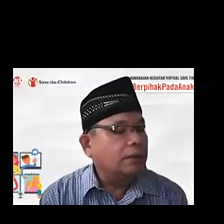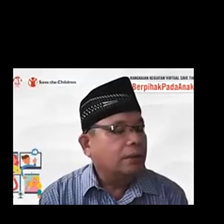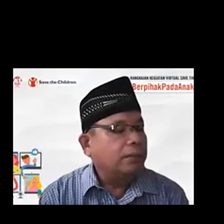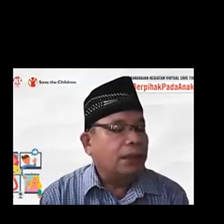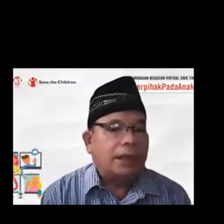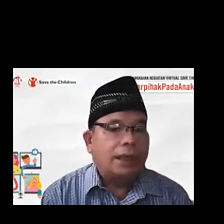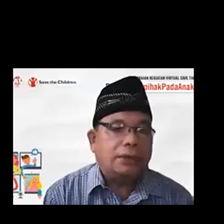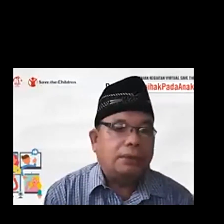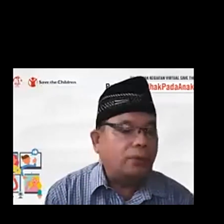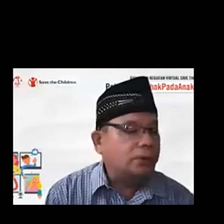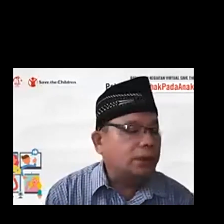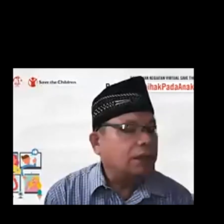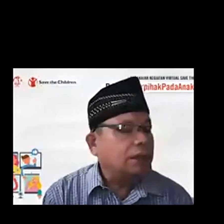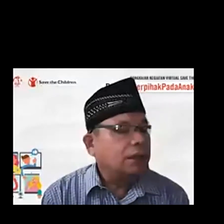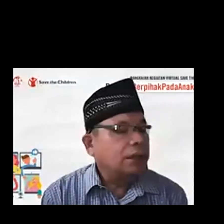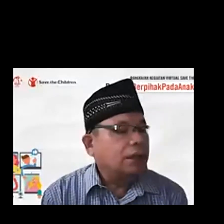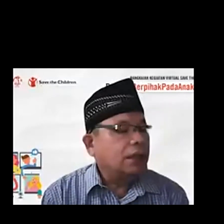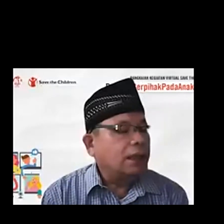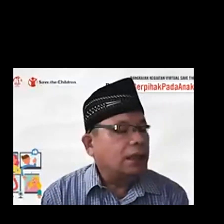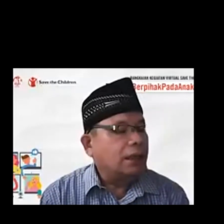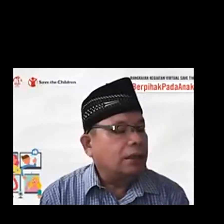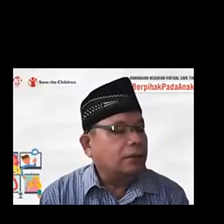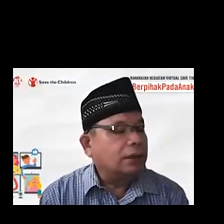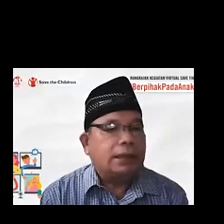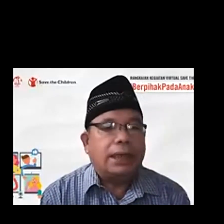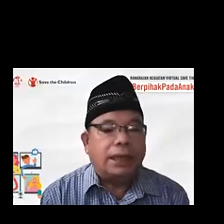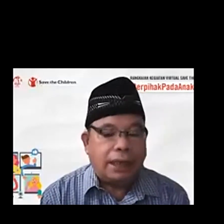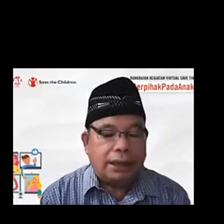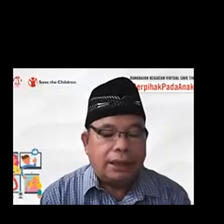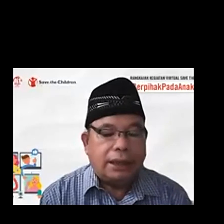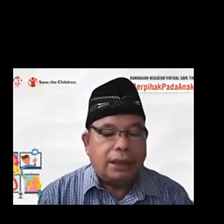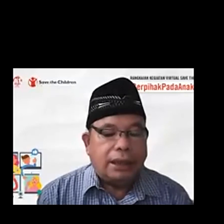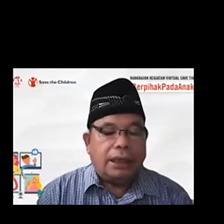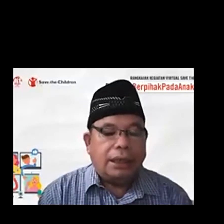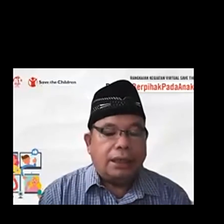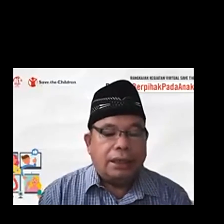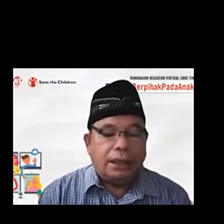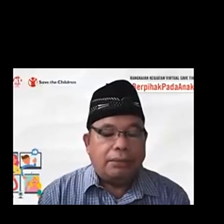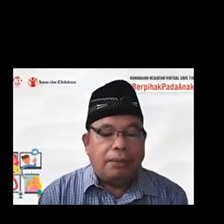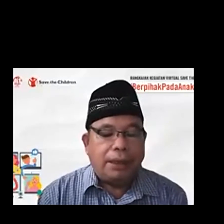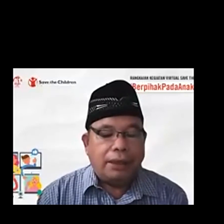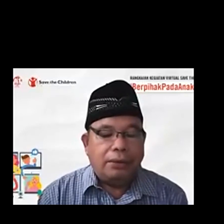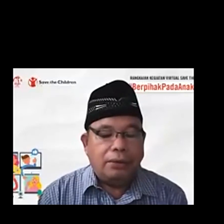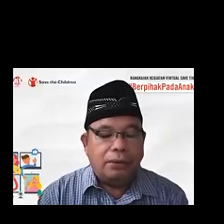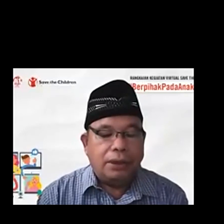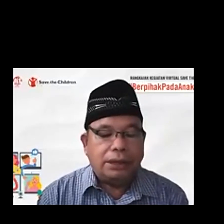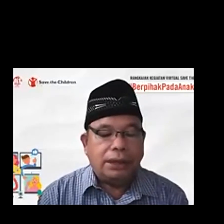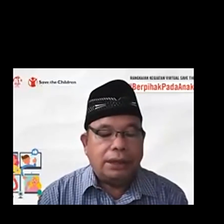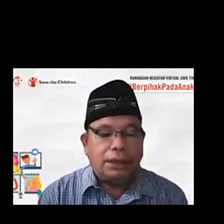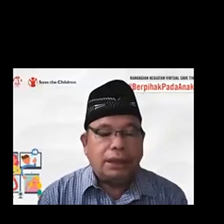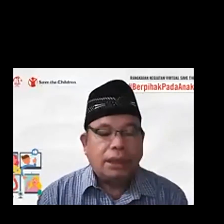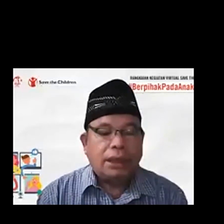untuk pendanaan atau refocusing dana untuk kesehatan anak. kami gambarkan dulu